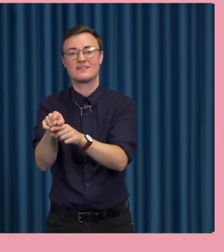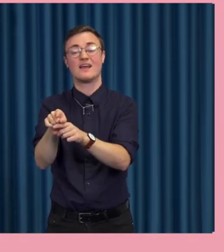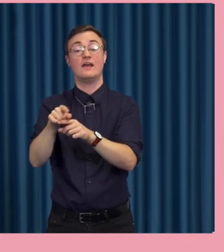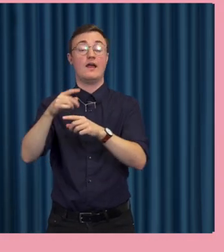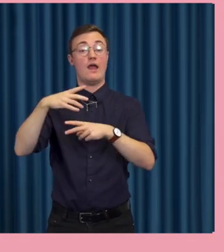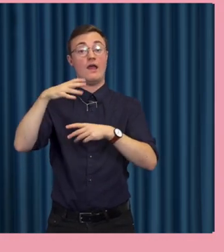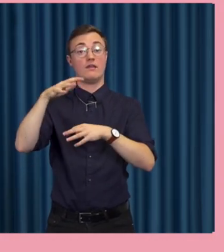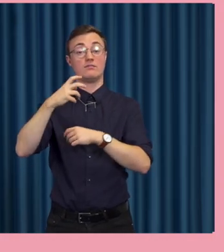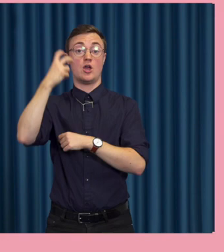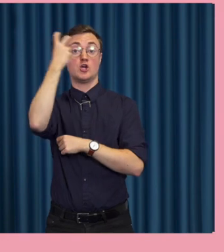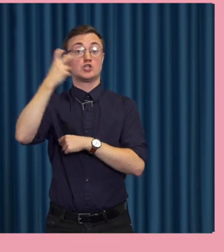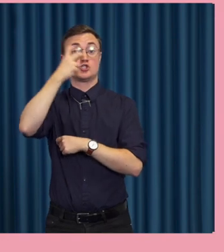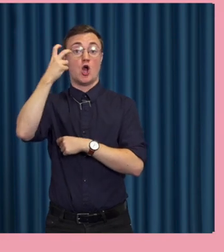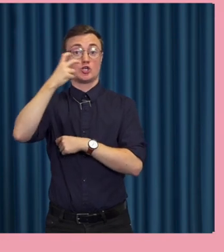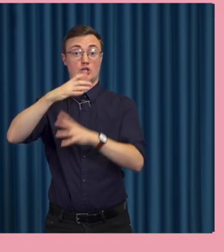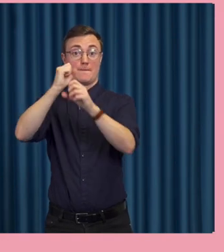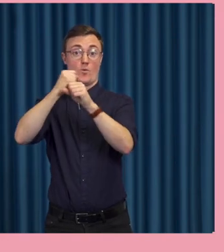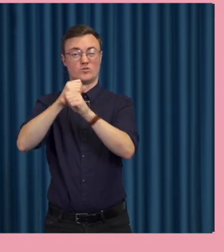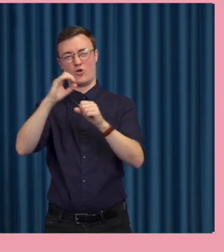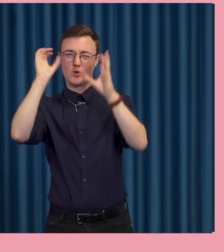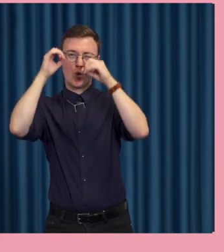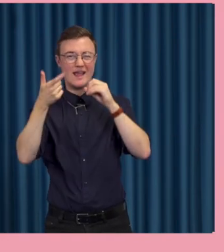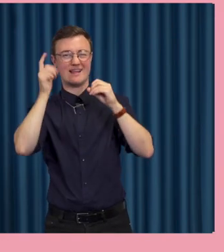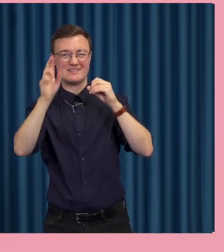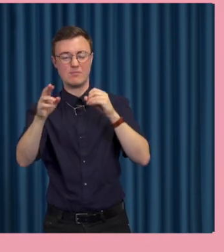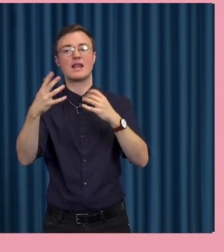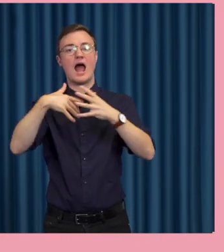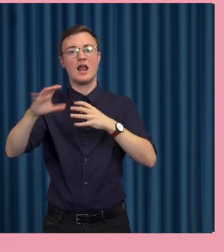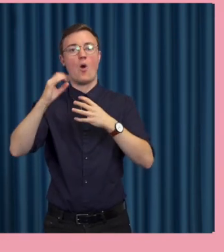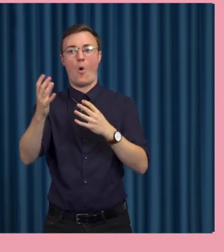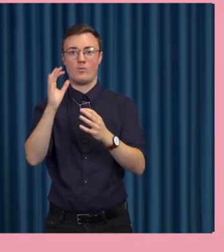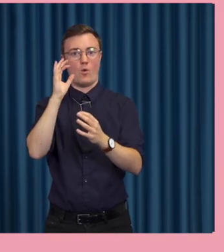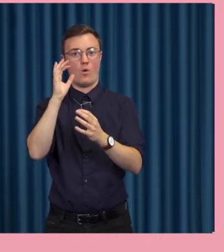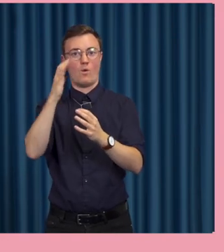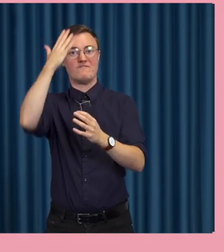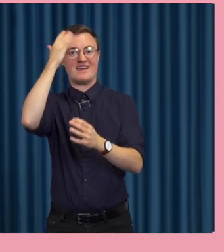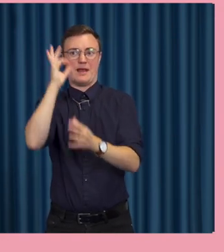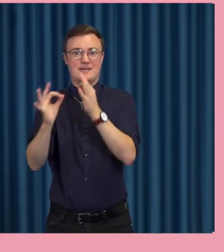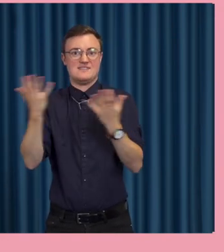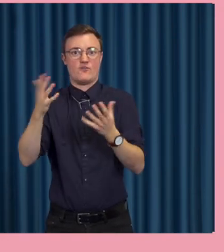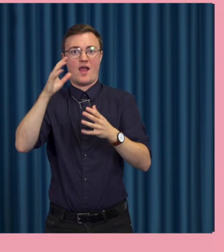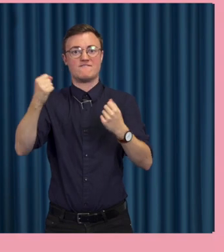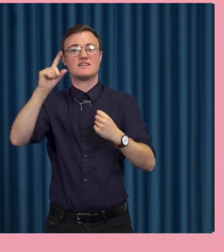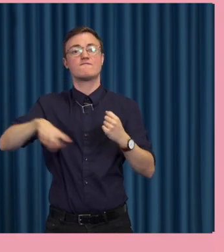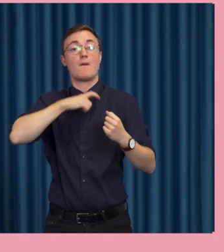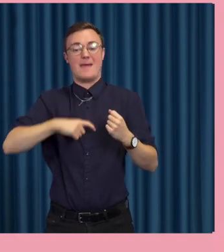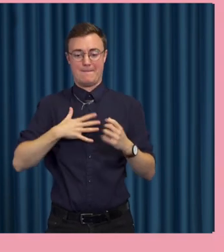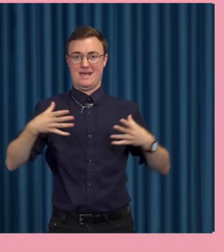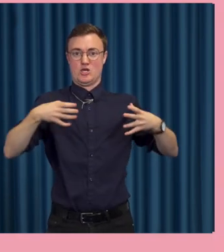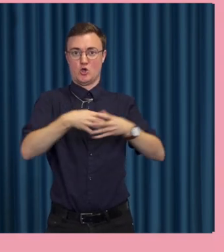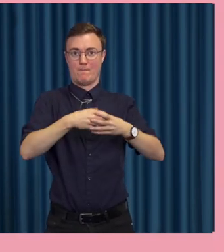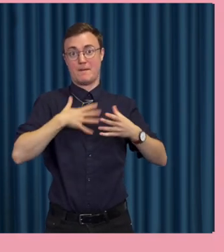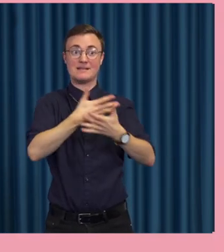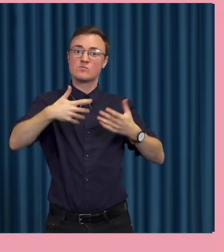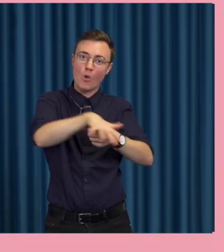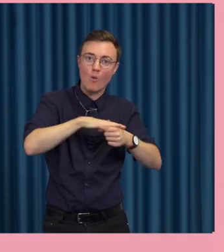en sökmotors relevans bygger ju på att pricka vad som kan vara relevant. För just min grupp av folk, mitt språkområde och ena